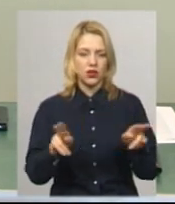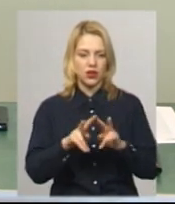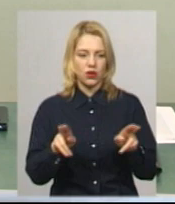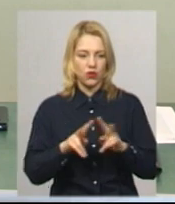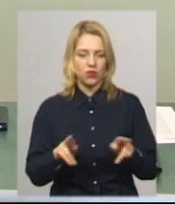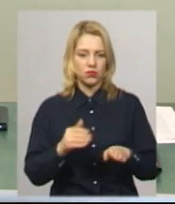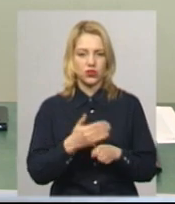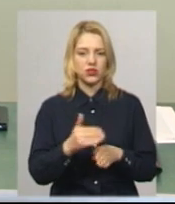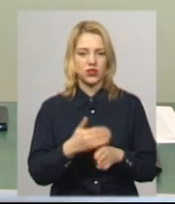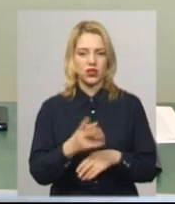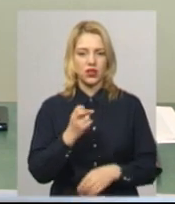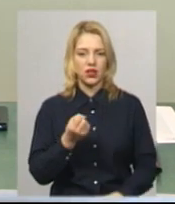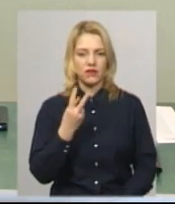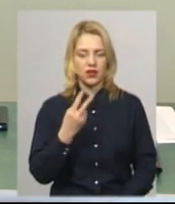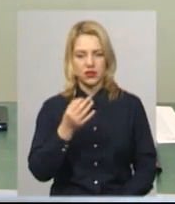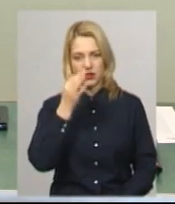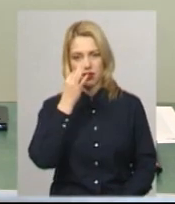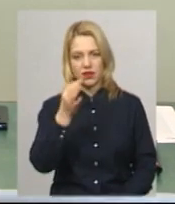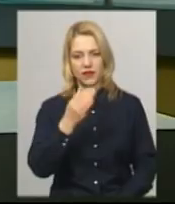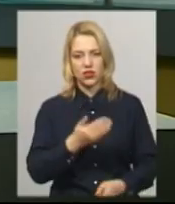частинками на 12 рівних частин.